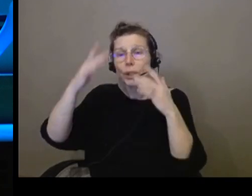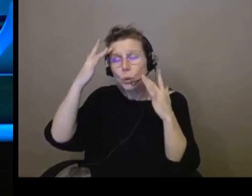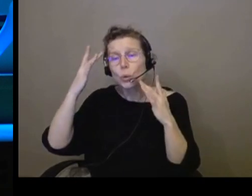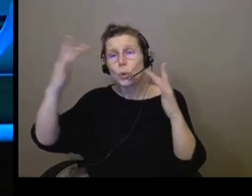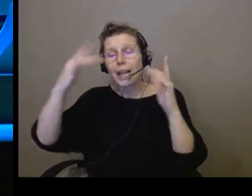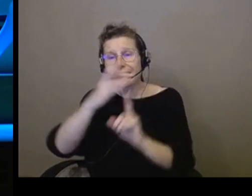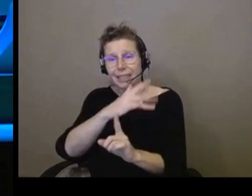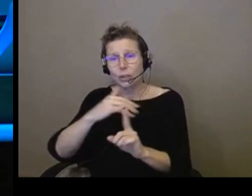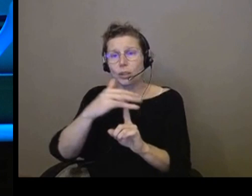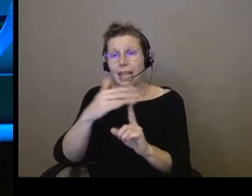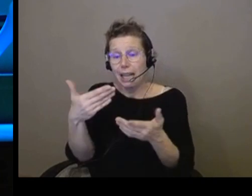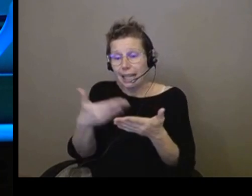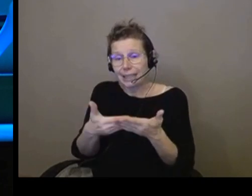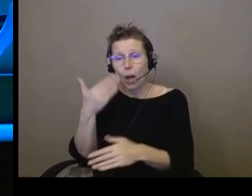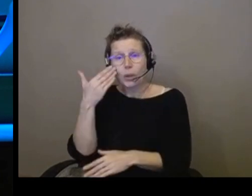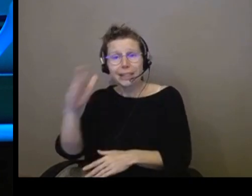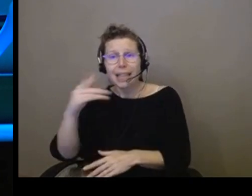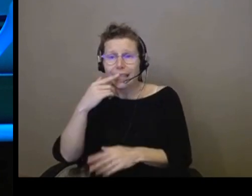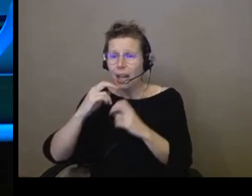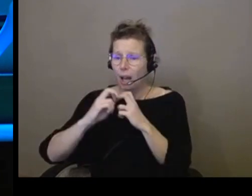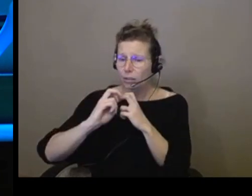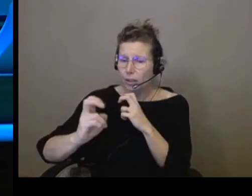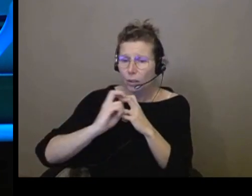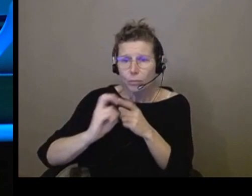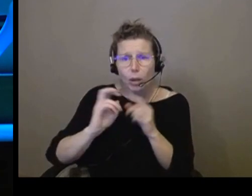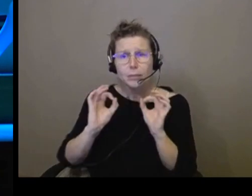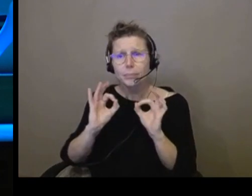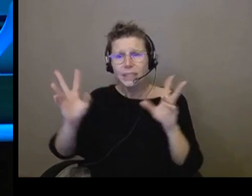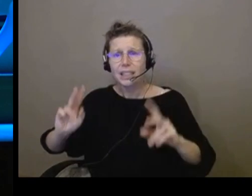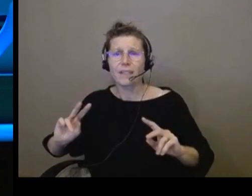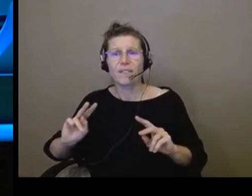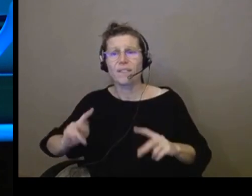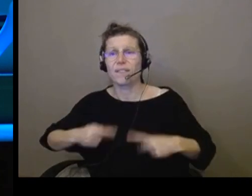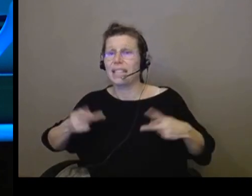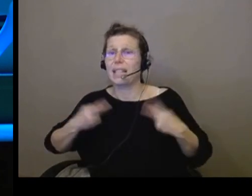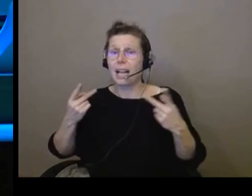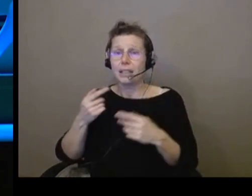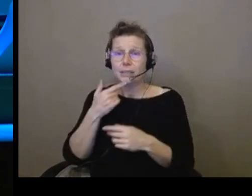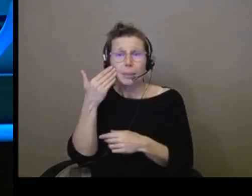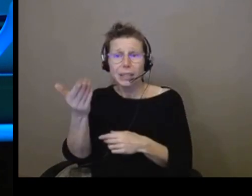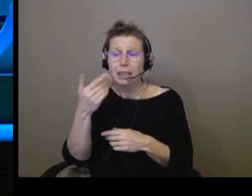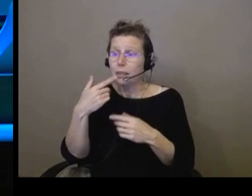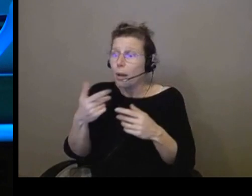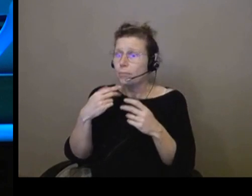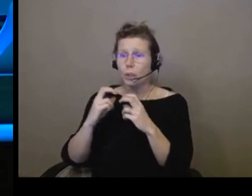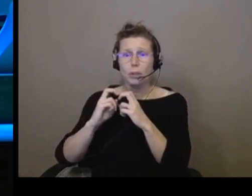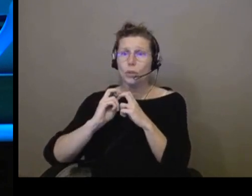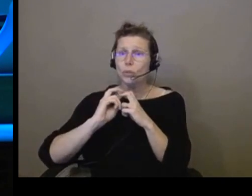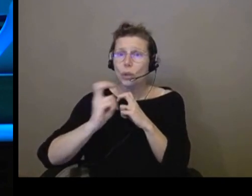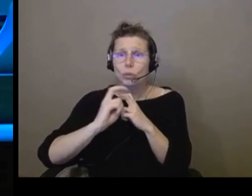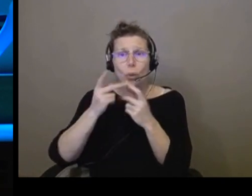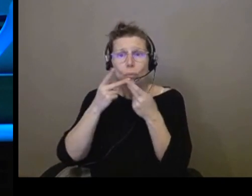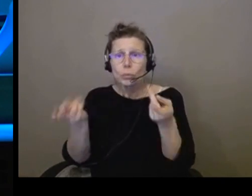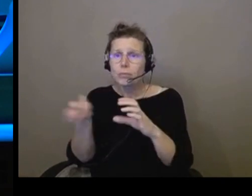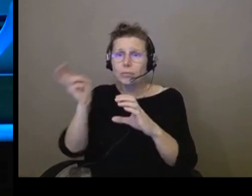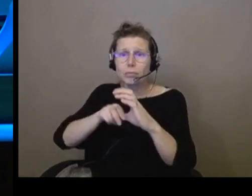c'est quelque chose de vital. C'est-à qu'au fond, si vous ne pouvez pas prendre les transports publics, probablement vous allez avoir des problèmes pour aller travailler, pour